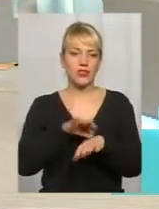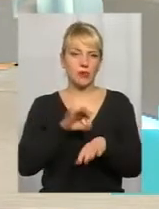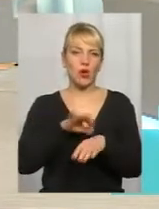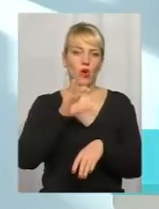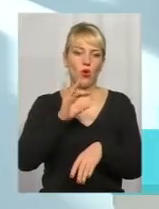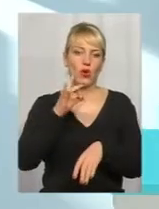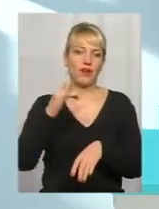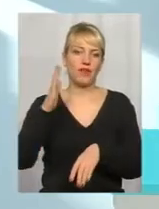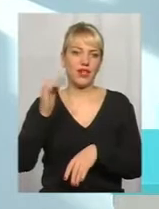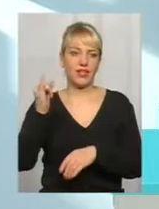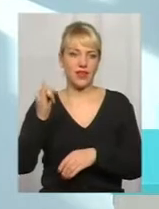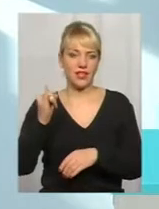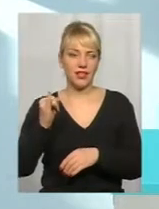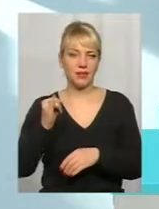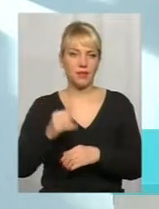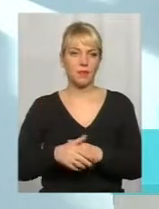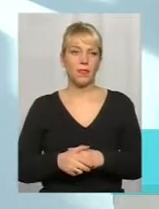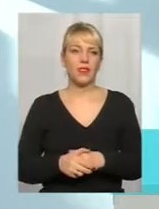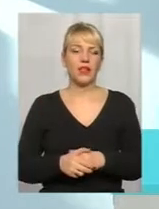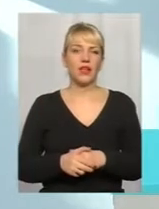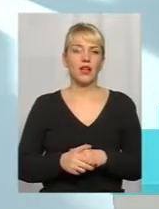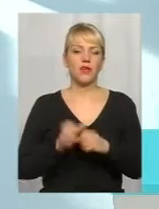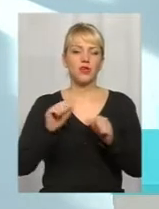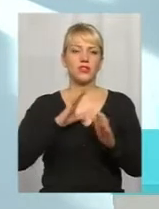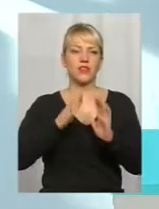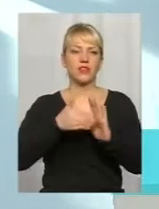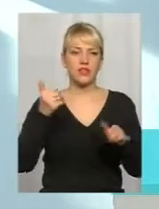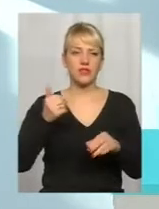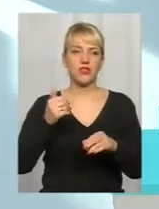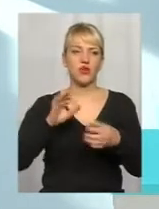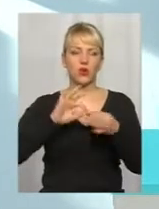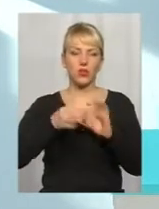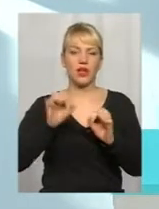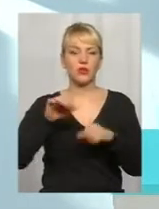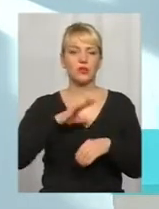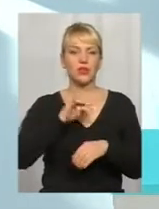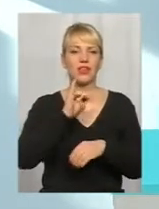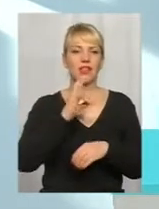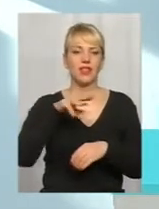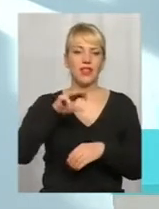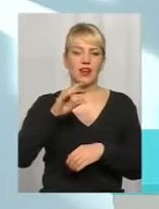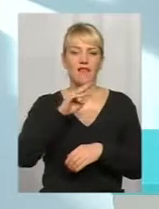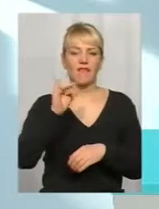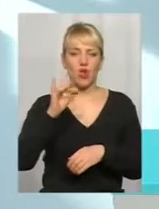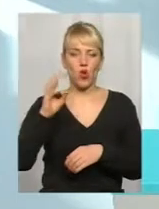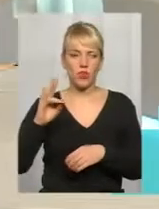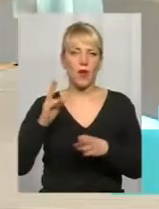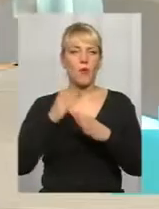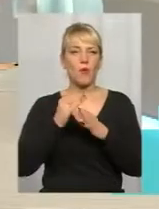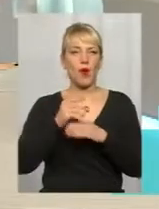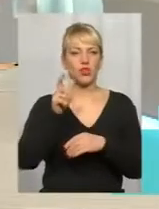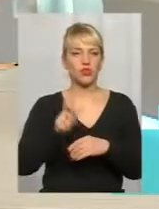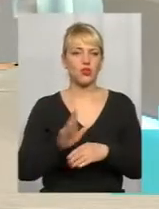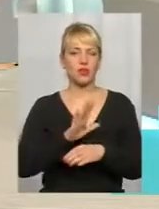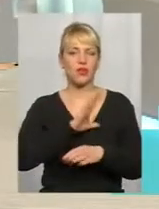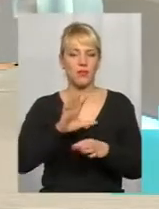ОРВИ, к примеру, не вызовет какое-нибудь осложнение? Может быть, эти вот препараты, как-то нафероны и так далее, не как-нибудь помогают человеку в этом плане, чтобы не было